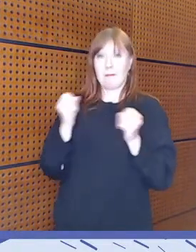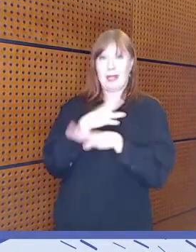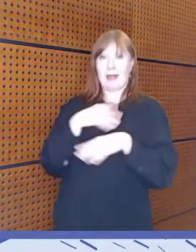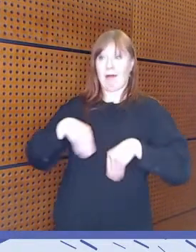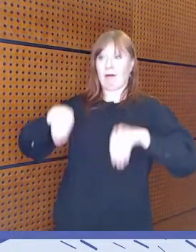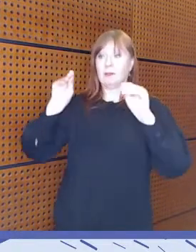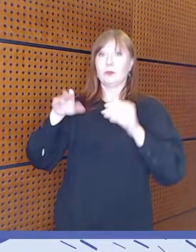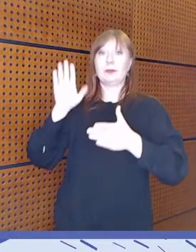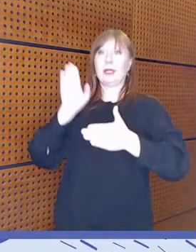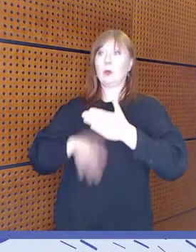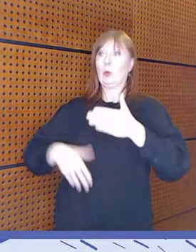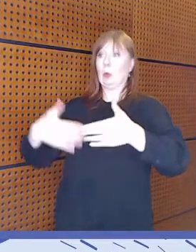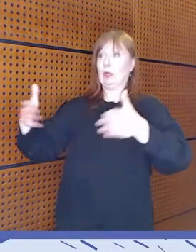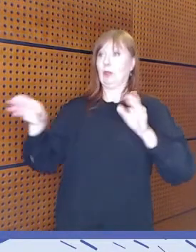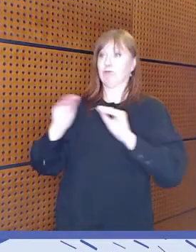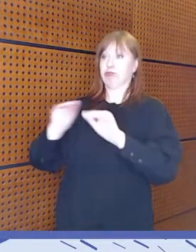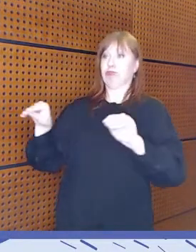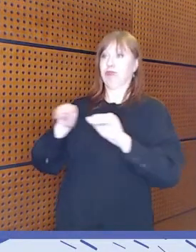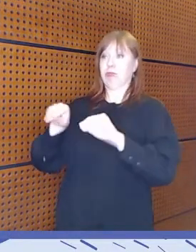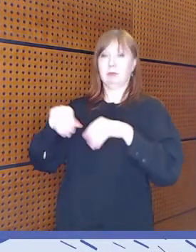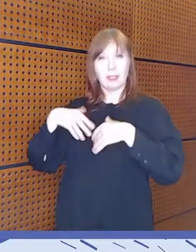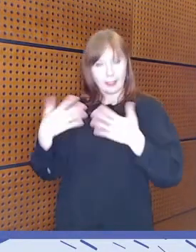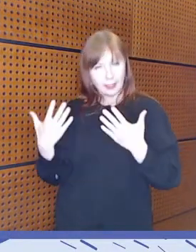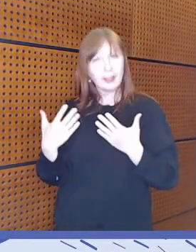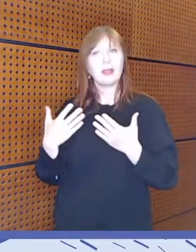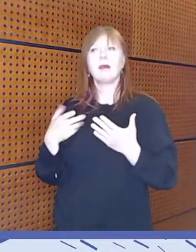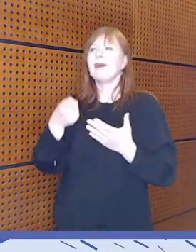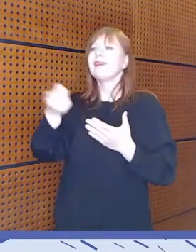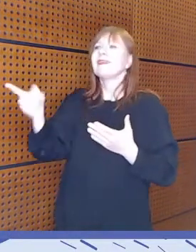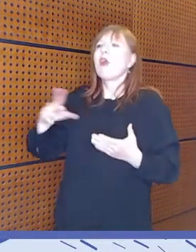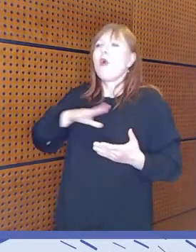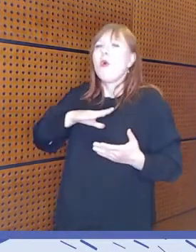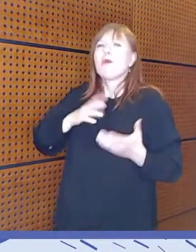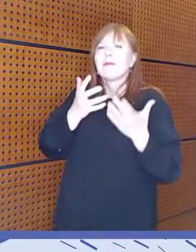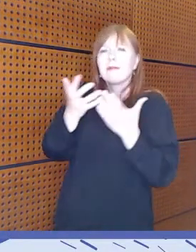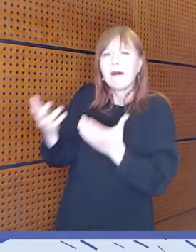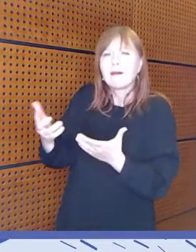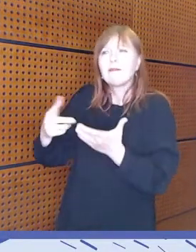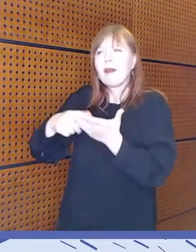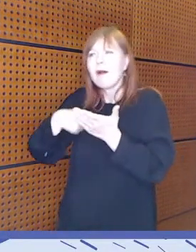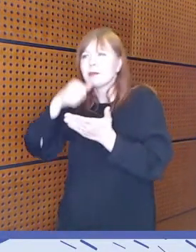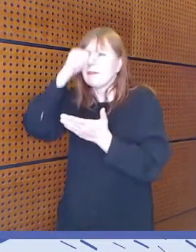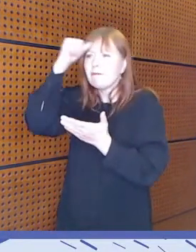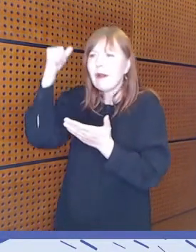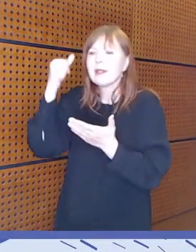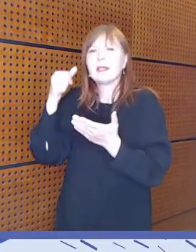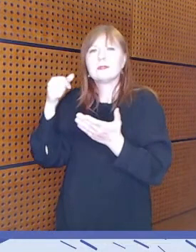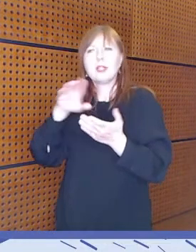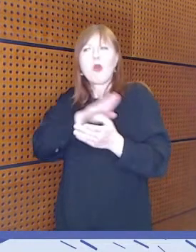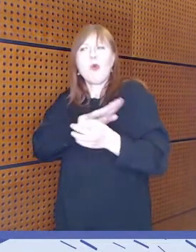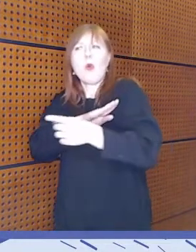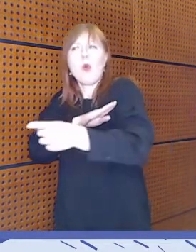se nousee ja se vastaa niihin haasteisiin ja tarpeisiin, joita mediakulttuurissa esiintyy.